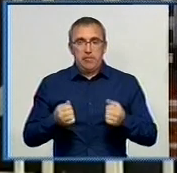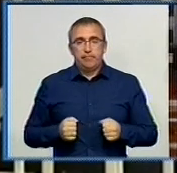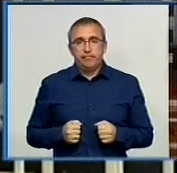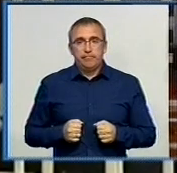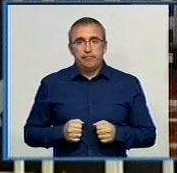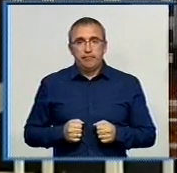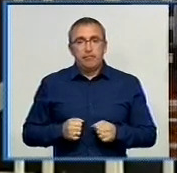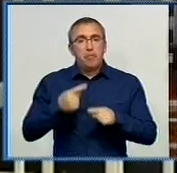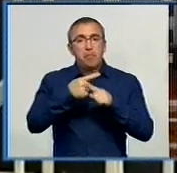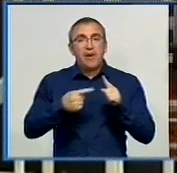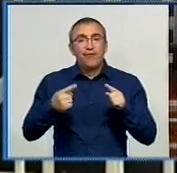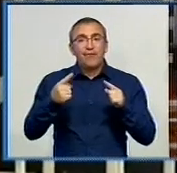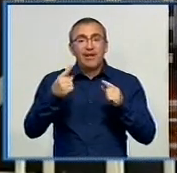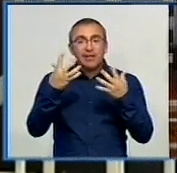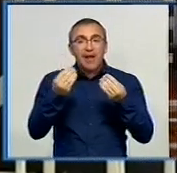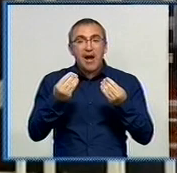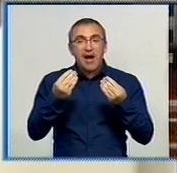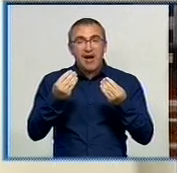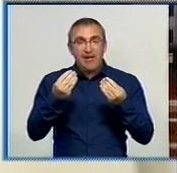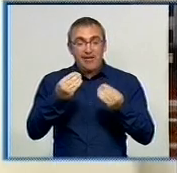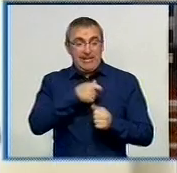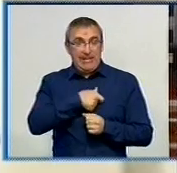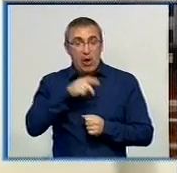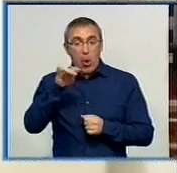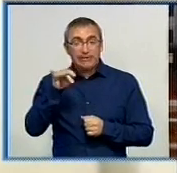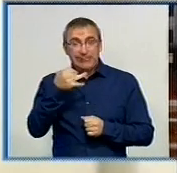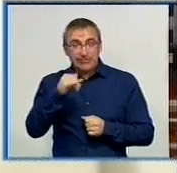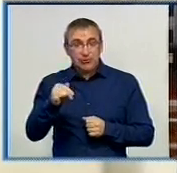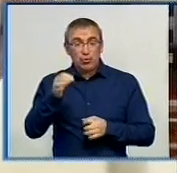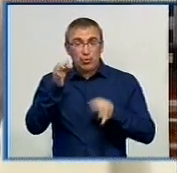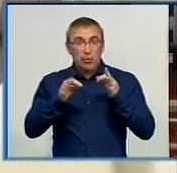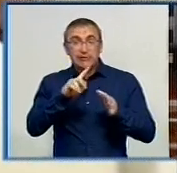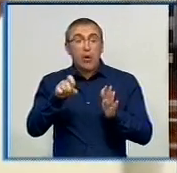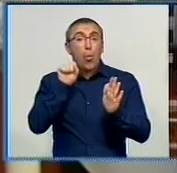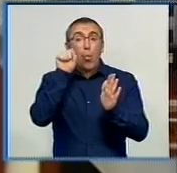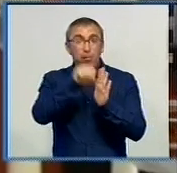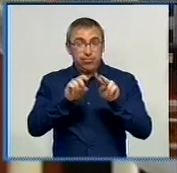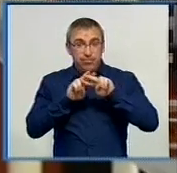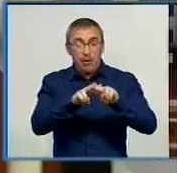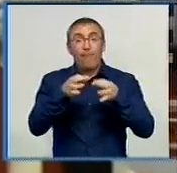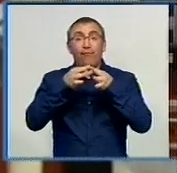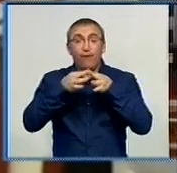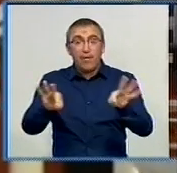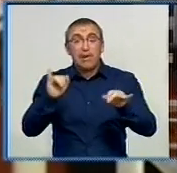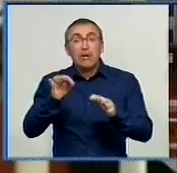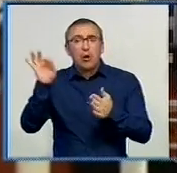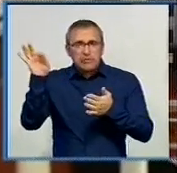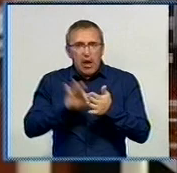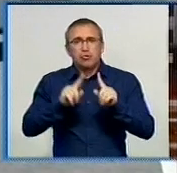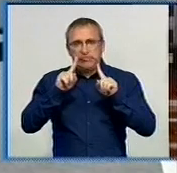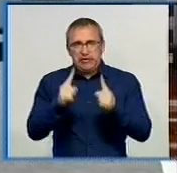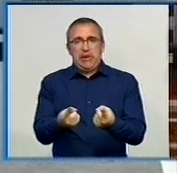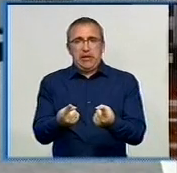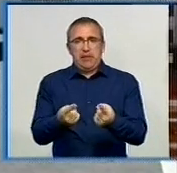Півдня на волі. Екс-депутата Віктора Лозинського засудженого за вбивство випустили із в'язниці і одразу затримали.